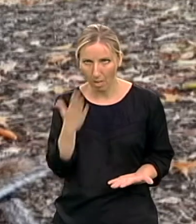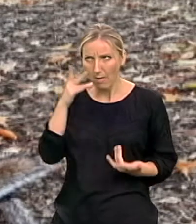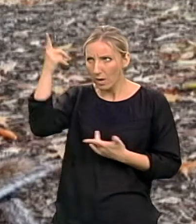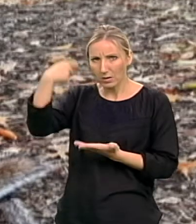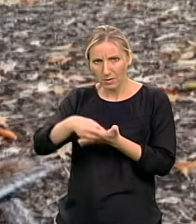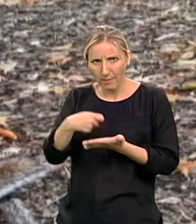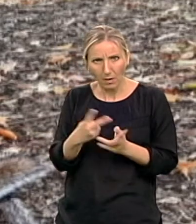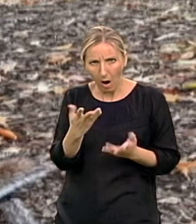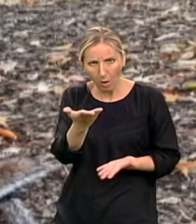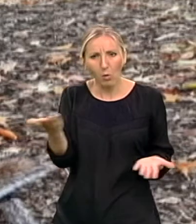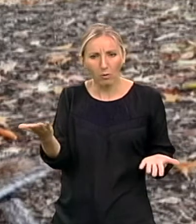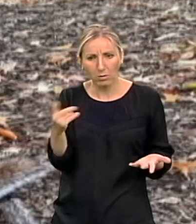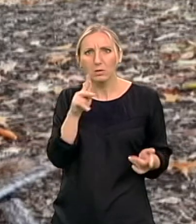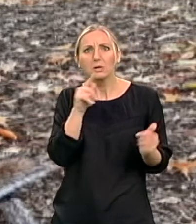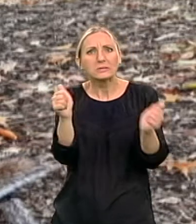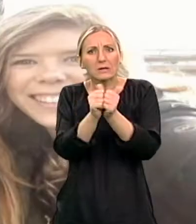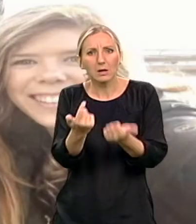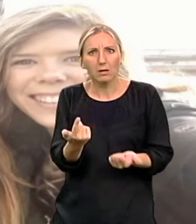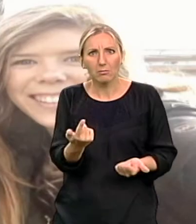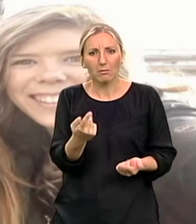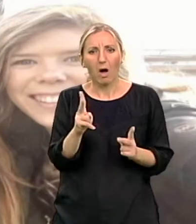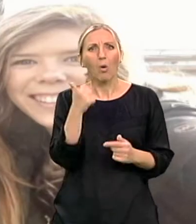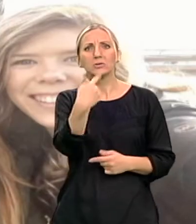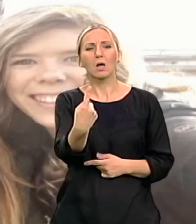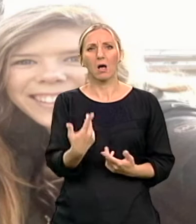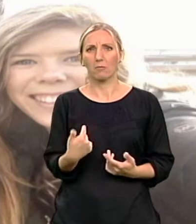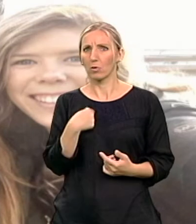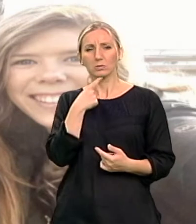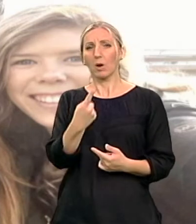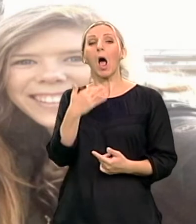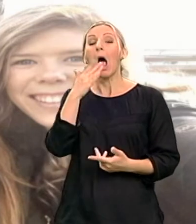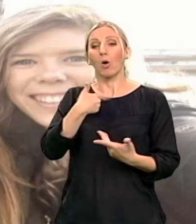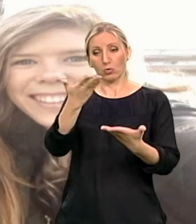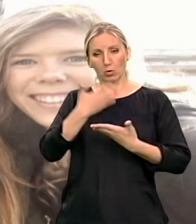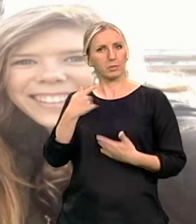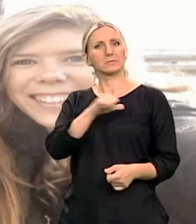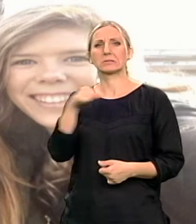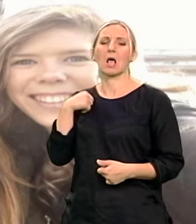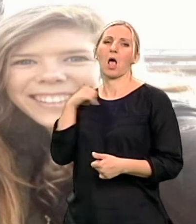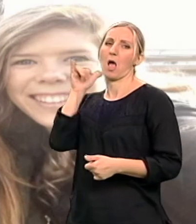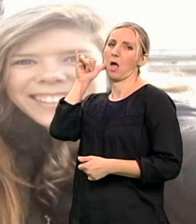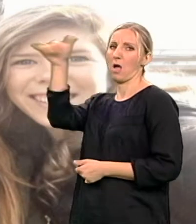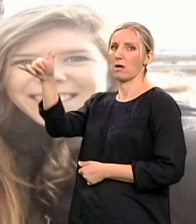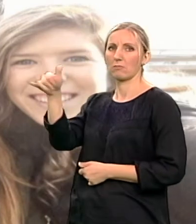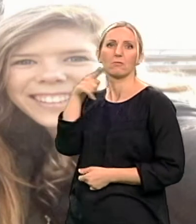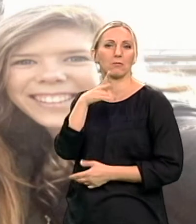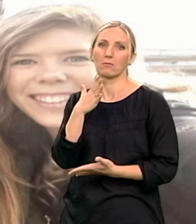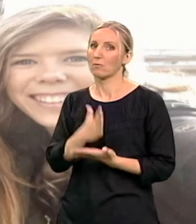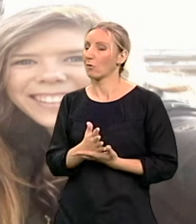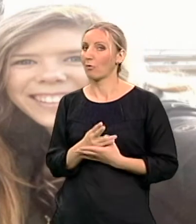stipendija, gde ćeš, s kim ćeš, kako ćeš. Jedna kad sam im rekao da ako ja to dobijem idem sama, to je bilo onako totalno,